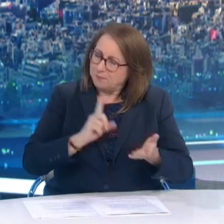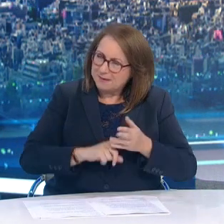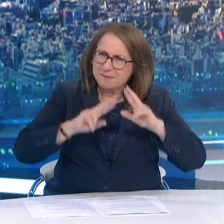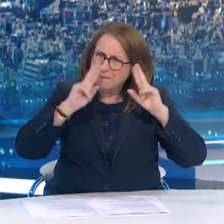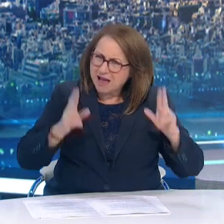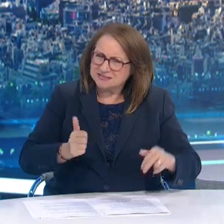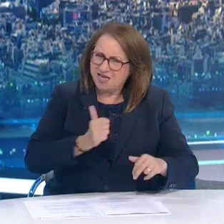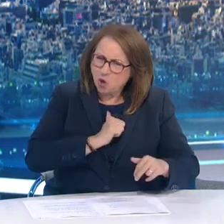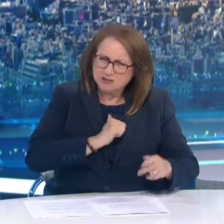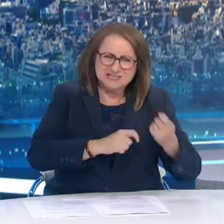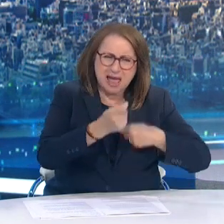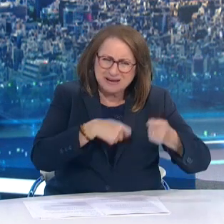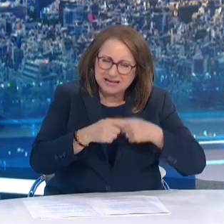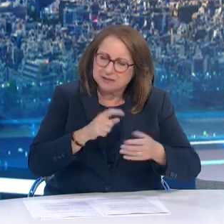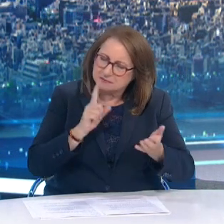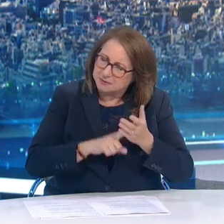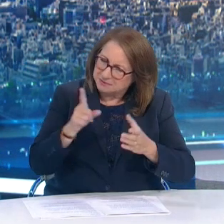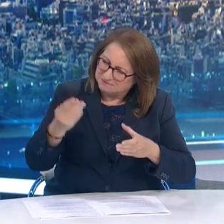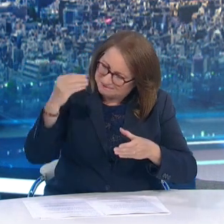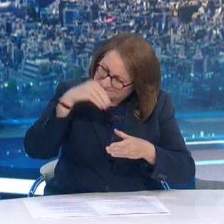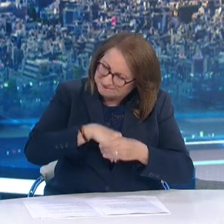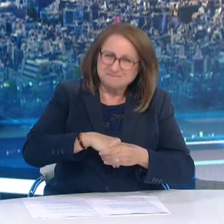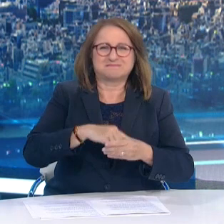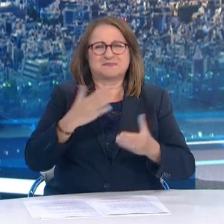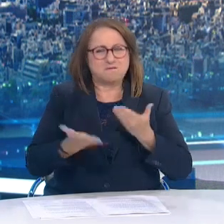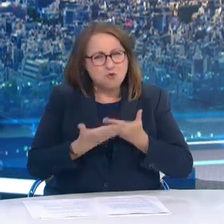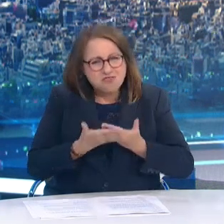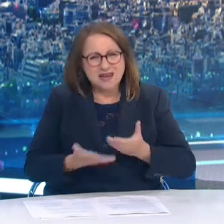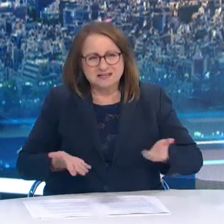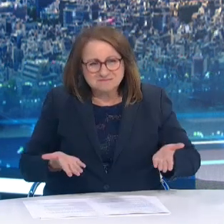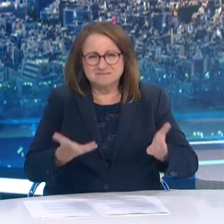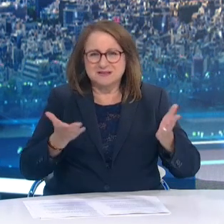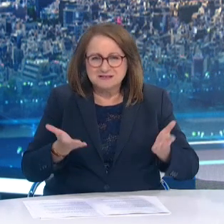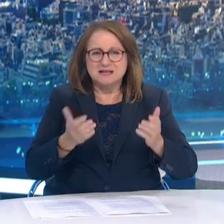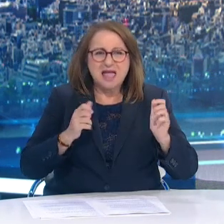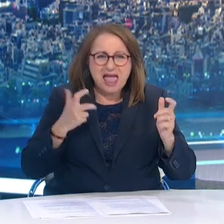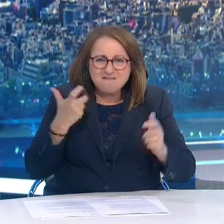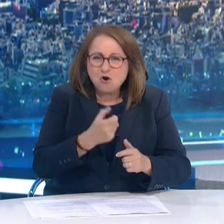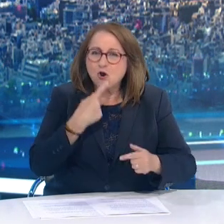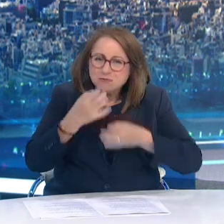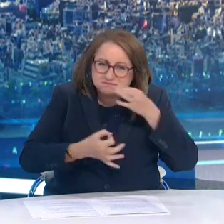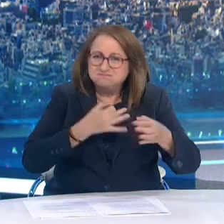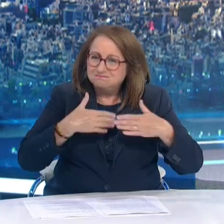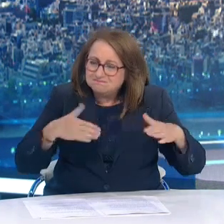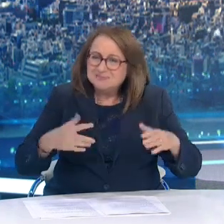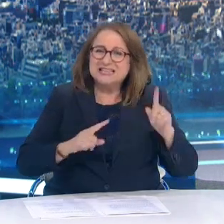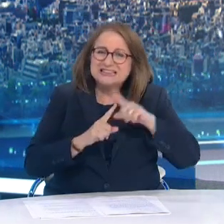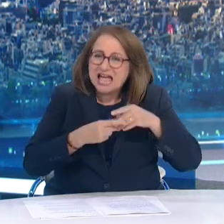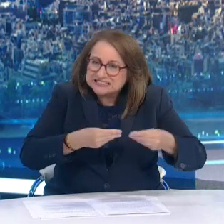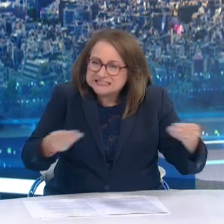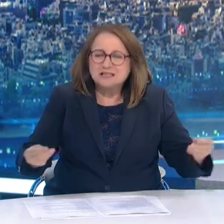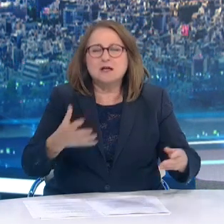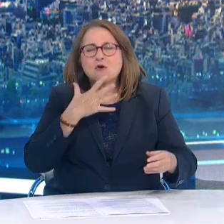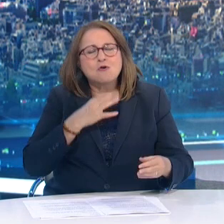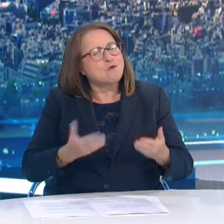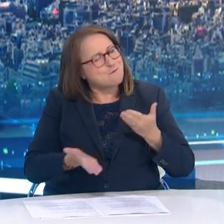πανεθνική προσπάθεια ώστε να πιστούν οι διστακτικοί συμπολίτες μας να κάνουν το εμβόλιο Είναι μια καλή πρακτική η οποία εφαρμόζεται στο εξωτερικό